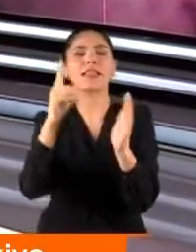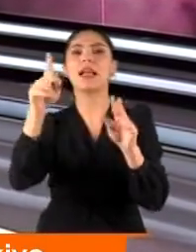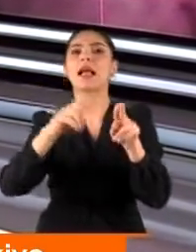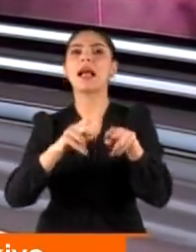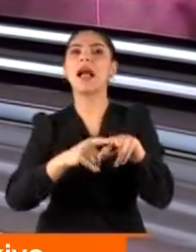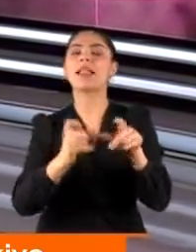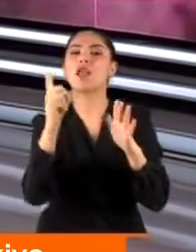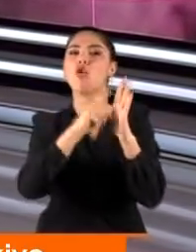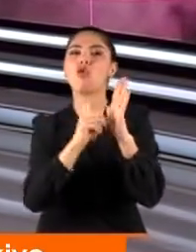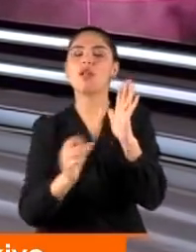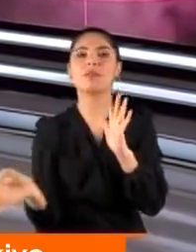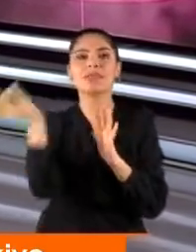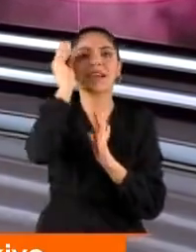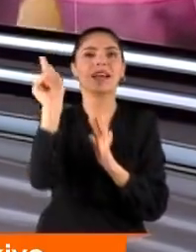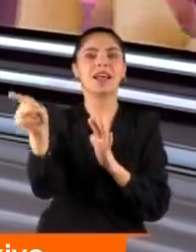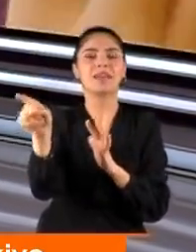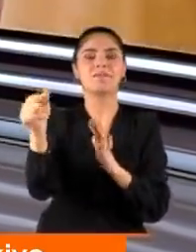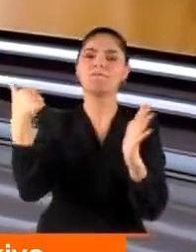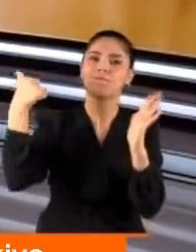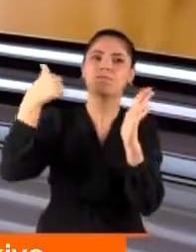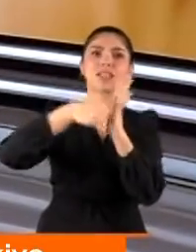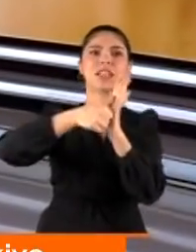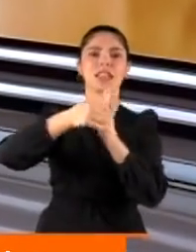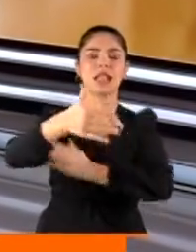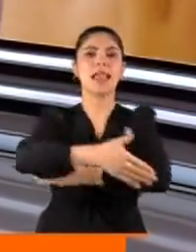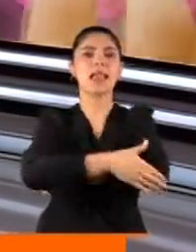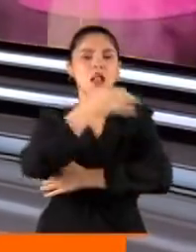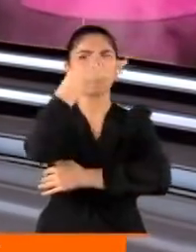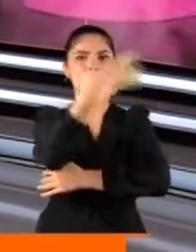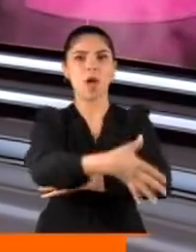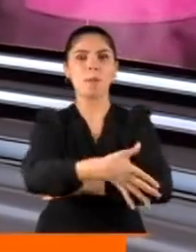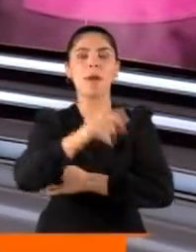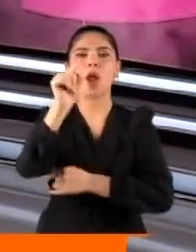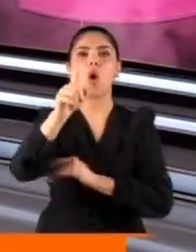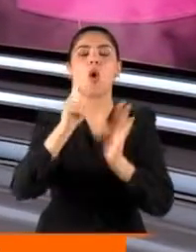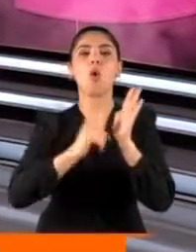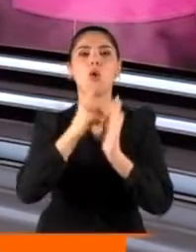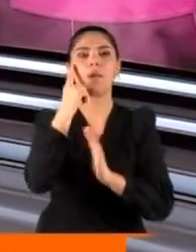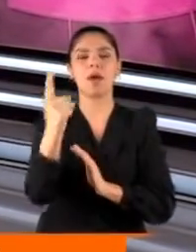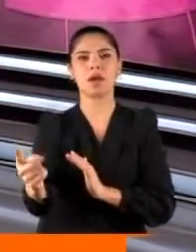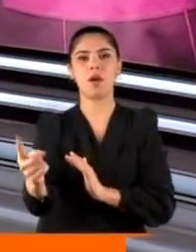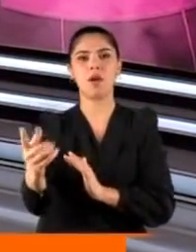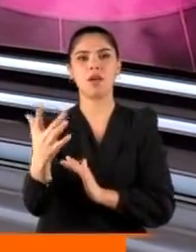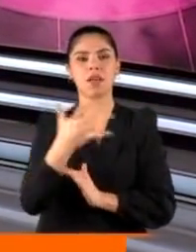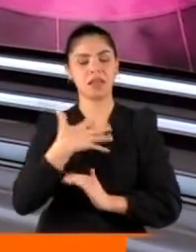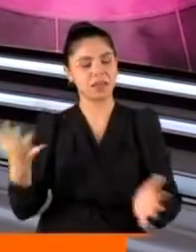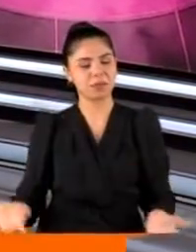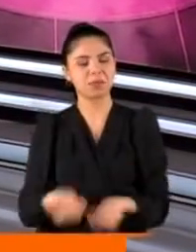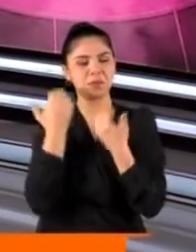uygulaması geldi. Tuşa bastı, yardım çağırdı ve o uygulama sayesinde kurtuldu.